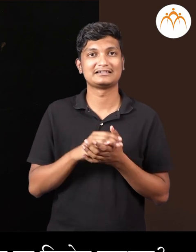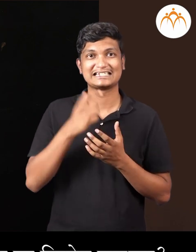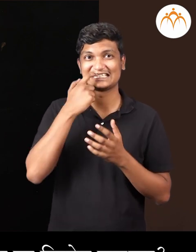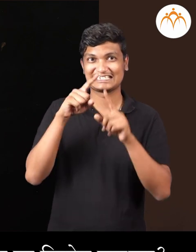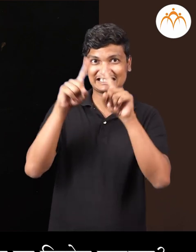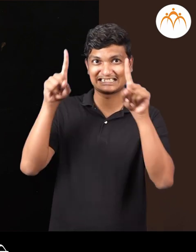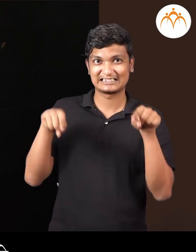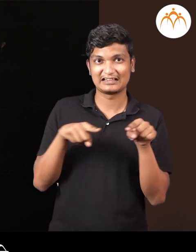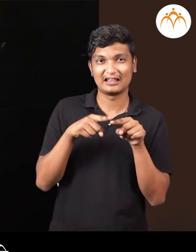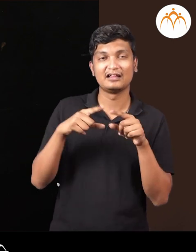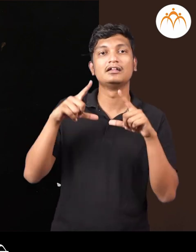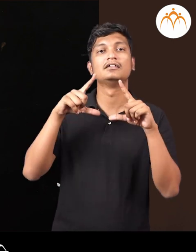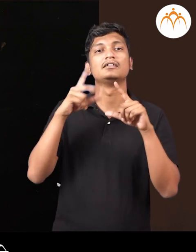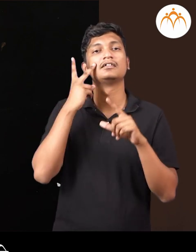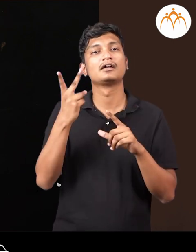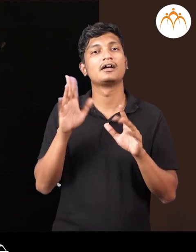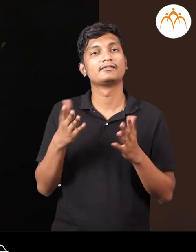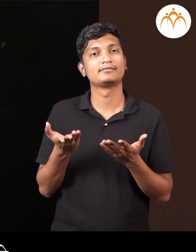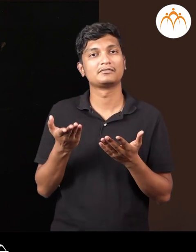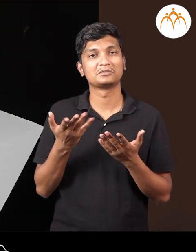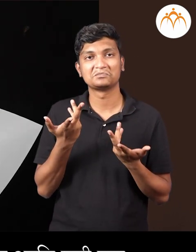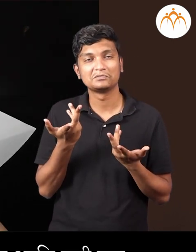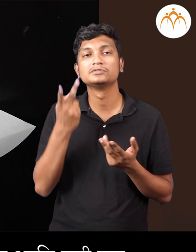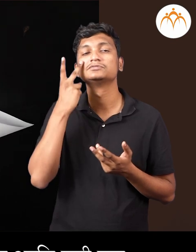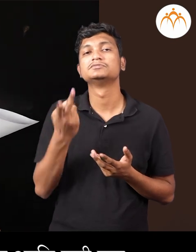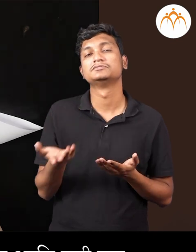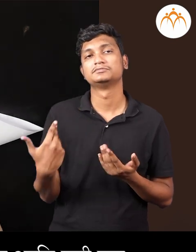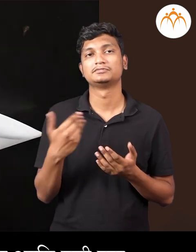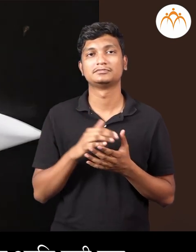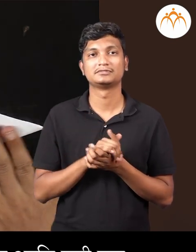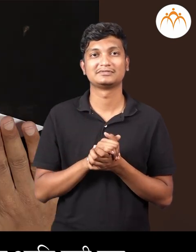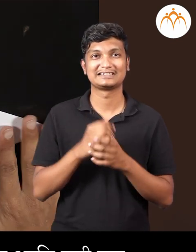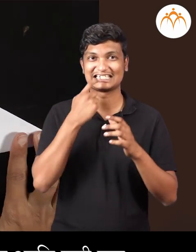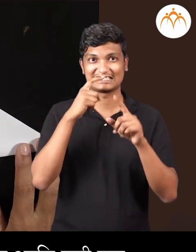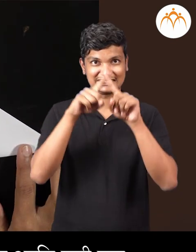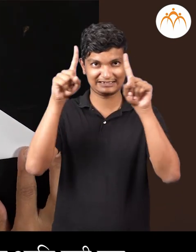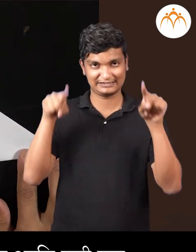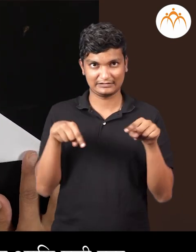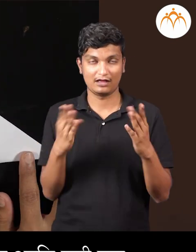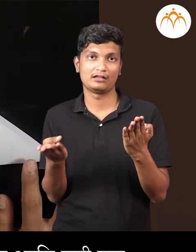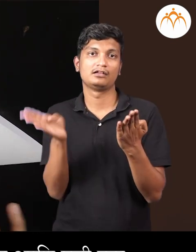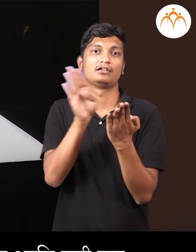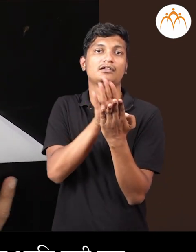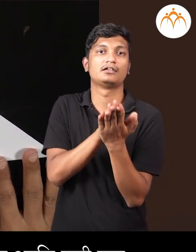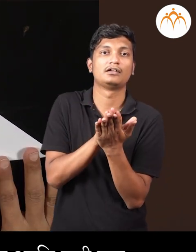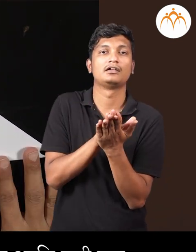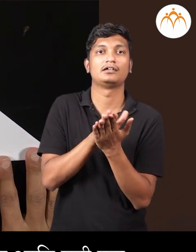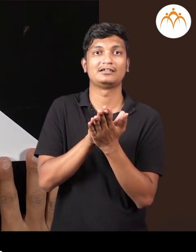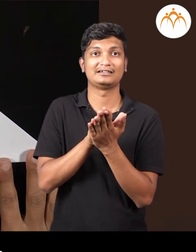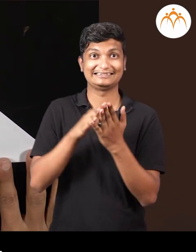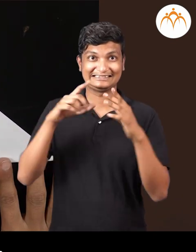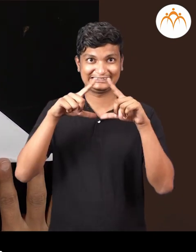त्रिकोण तुम्हाला, नाई न, मी दाखोतो, कुठली दोन टोके एक मेकानन जूलवा, आणी घडी करा,